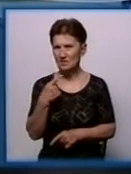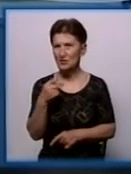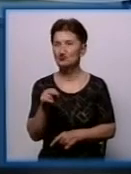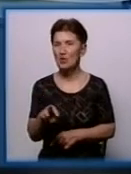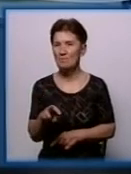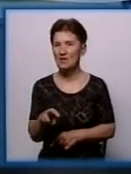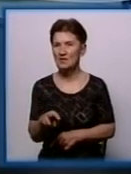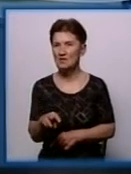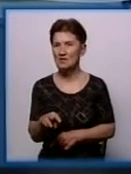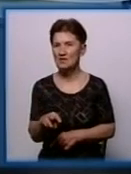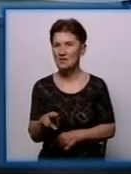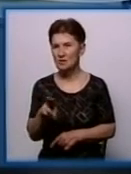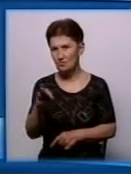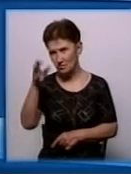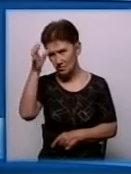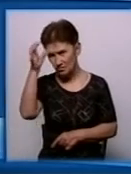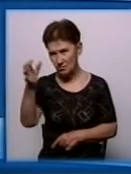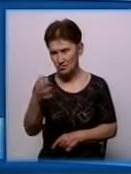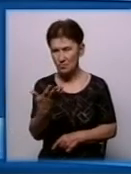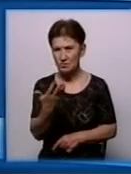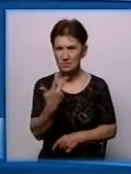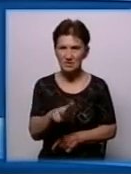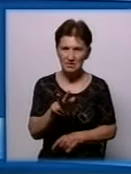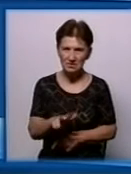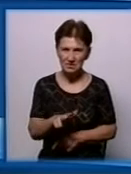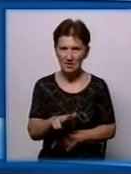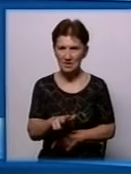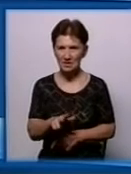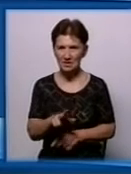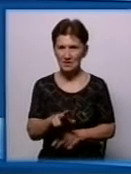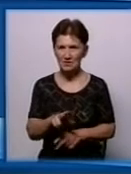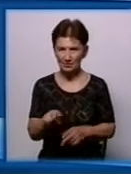освіті, 33 приписи по області.